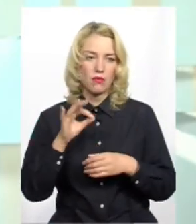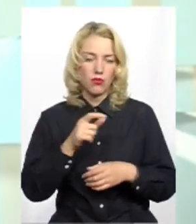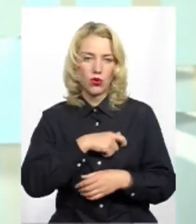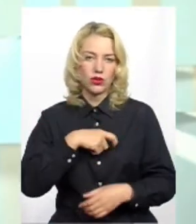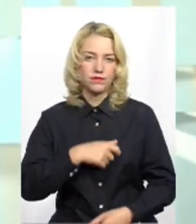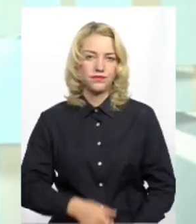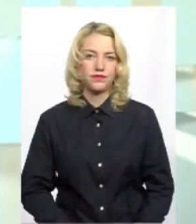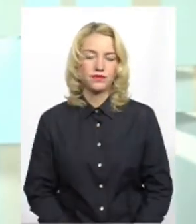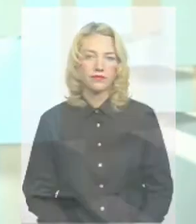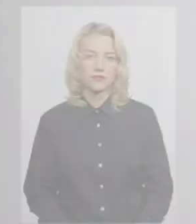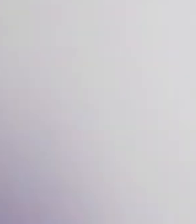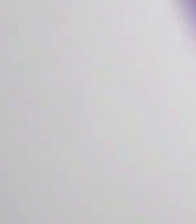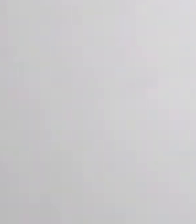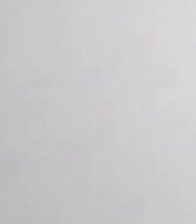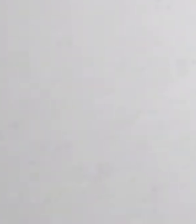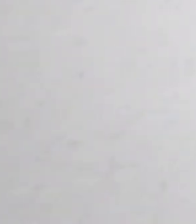прошу!